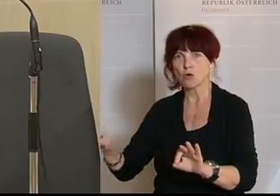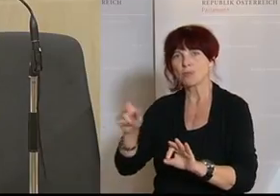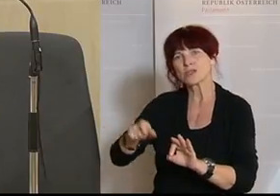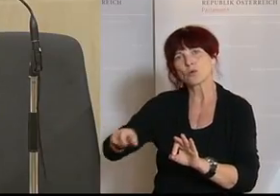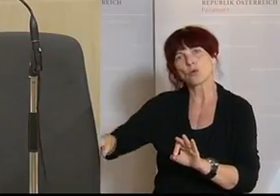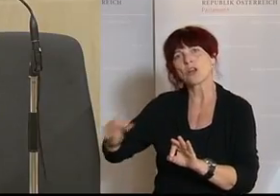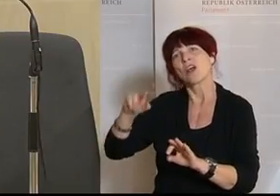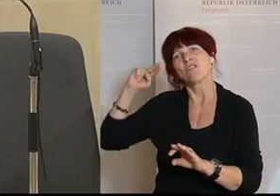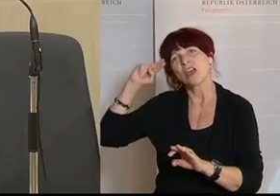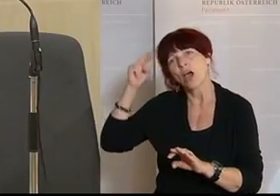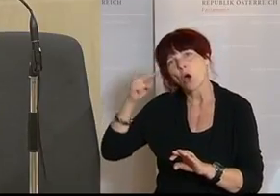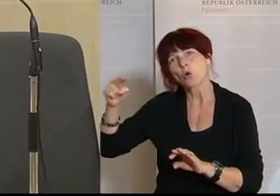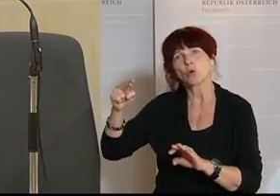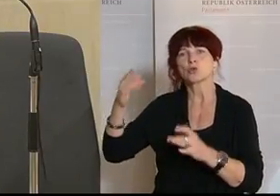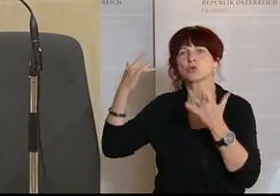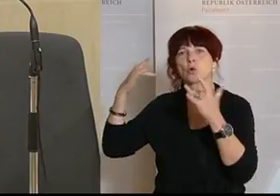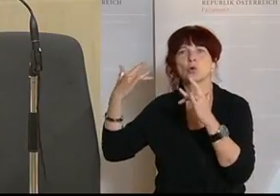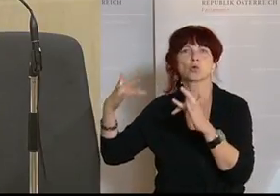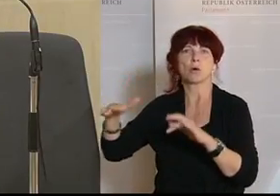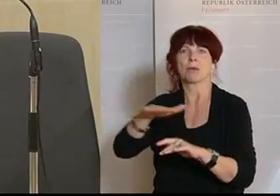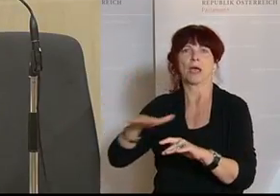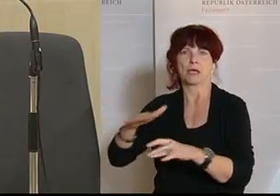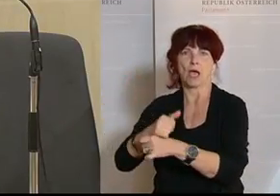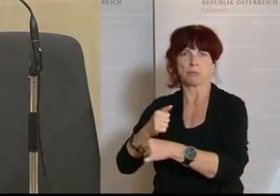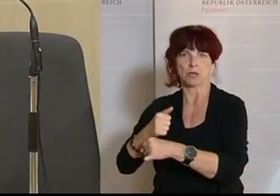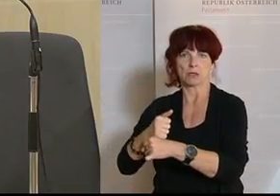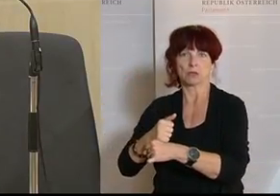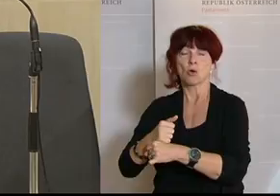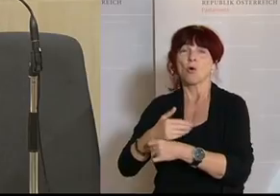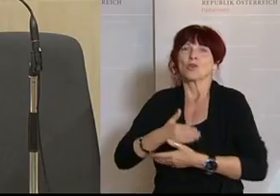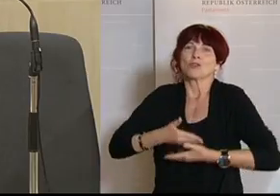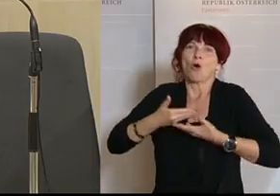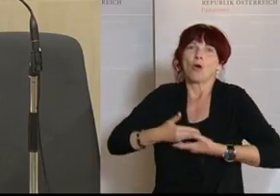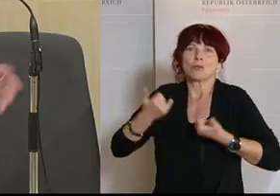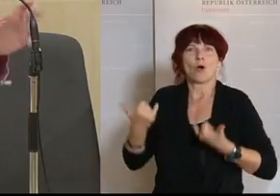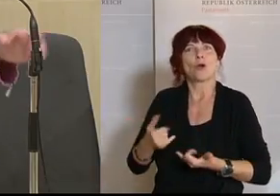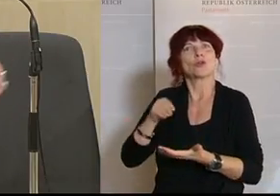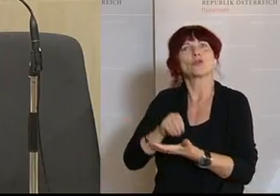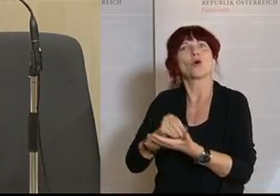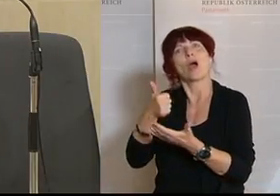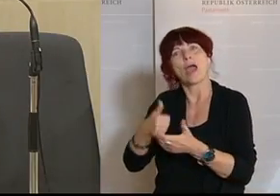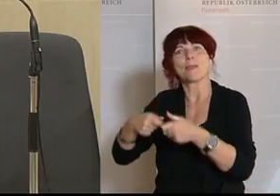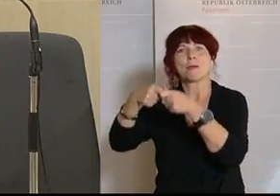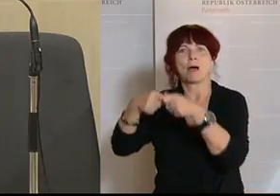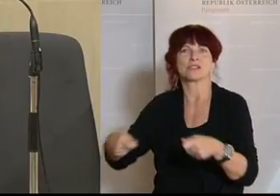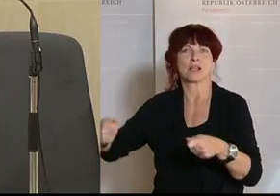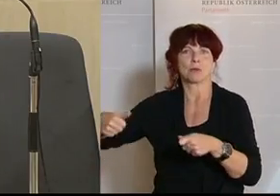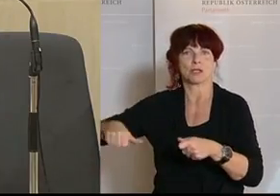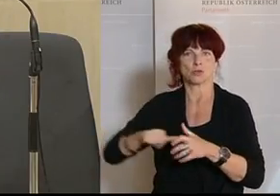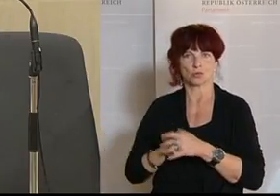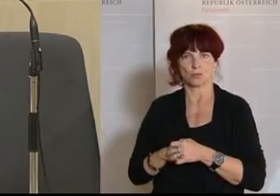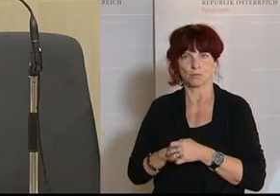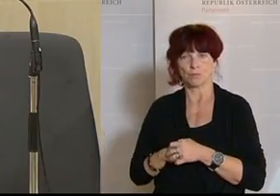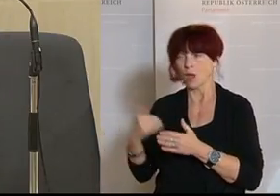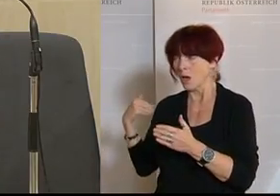tätig sind, für Kunstschaffende. Und ich bin froh, dass heute hier ein weiterer Schritt gesetzt wird. Lassen Sie mich kurz ausführen, was